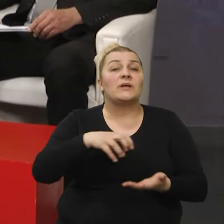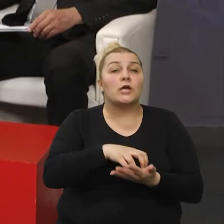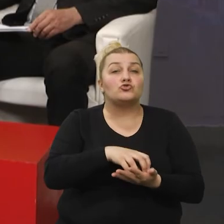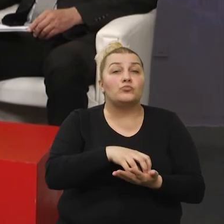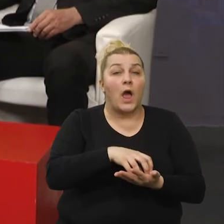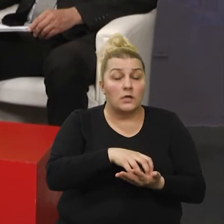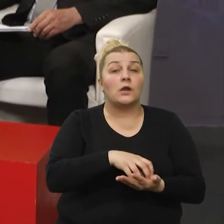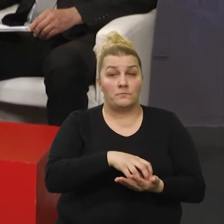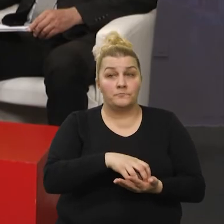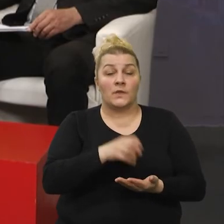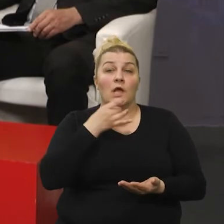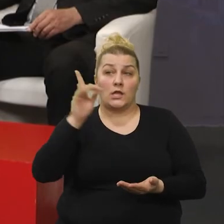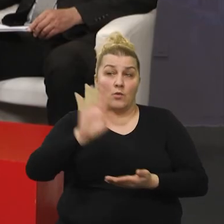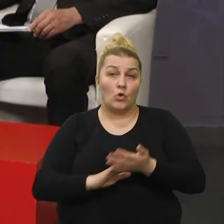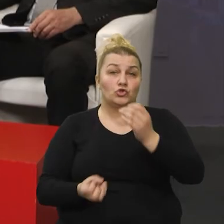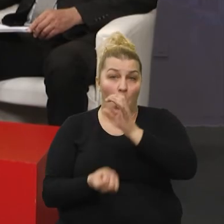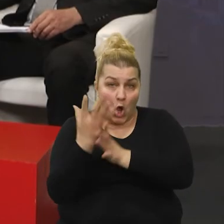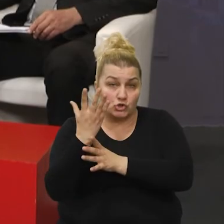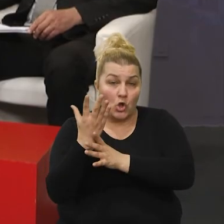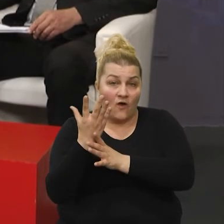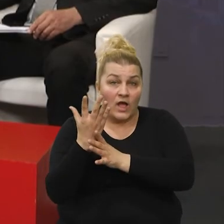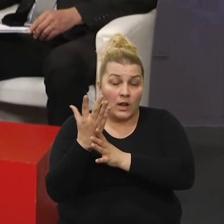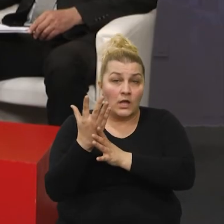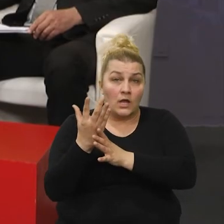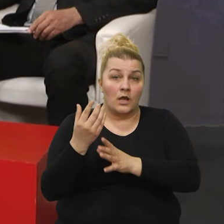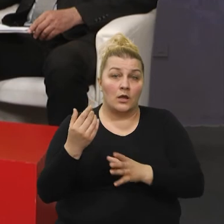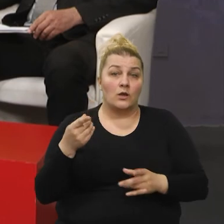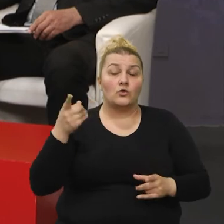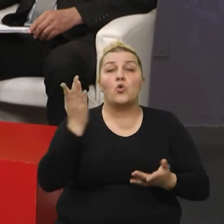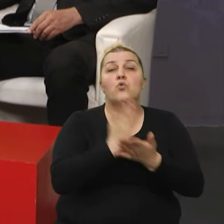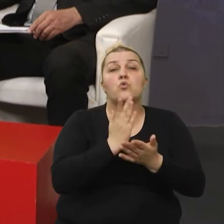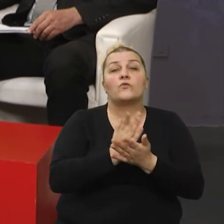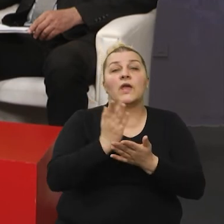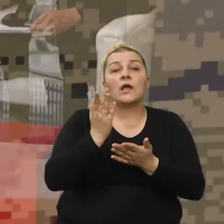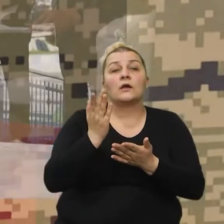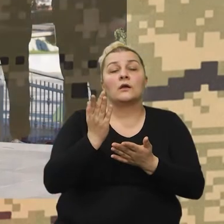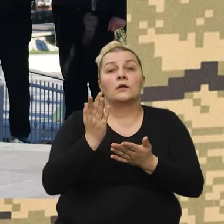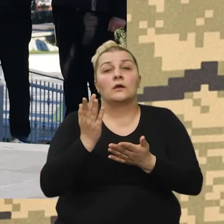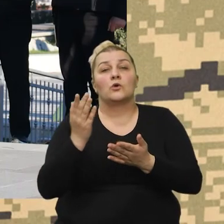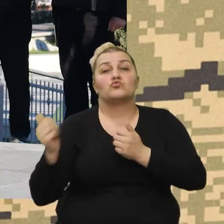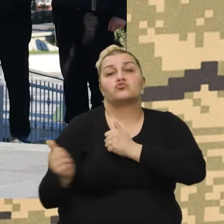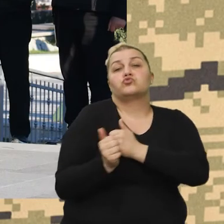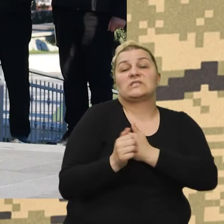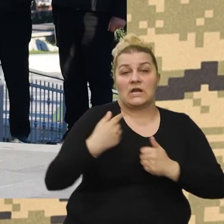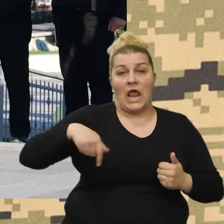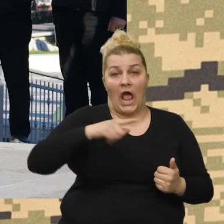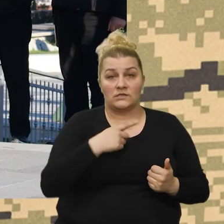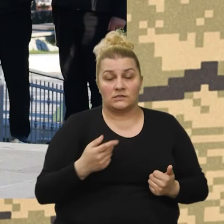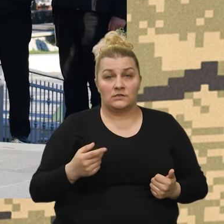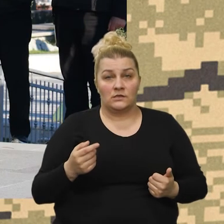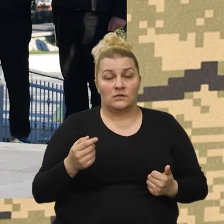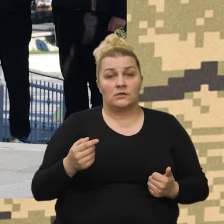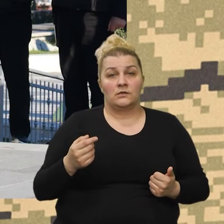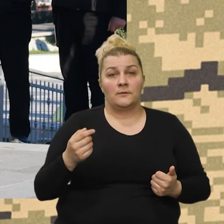-damatinska županija, kad su se ne osnovale i kad je to sve krenulo, to je, nama je to uvijek bilo, oni su uvijek uz nas. Mislim da je prvi